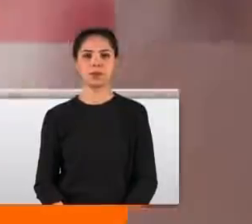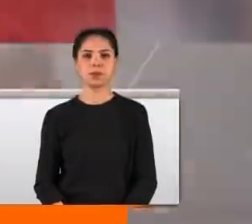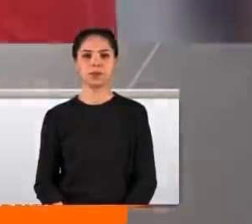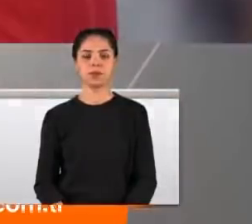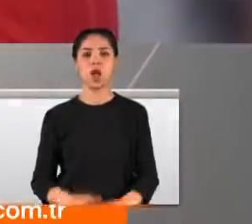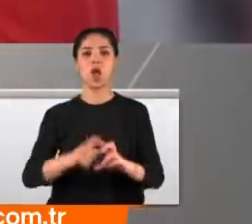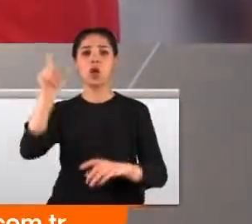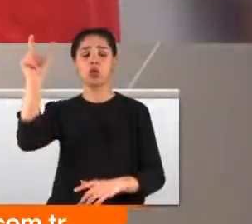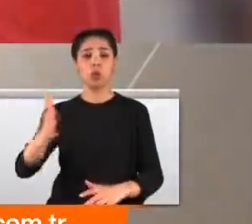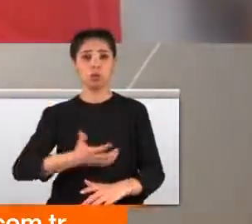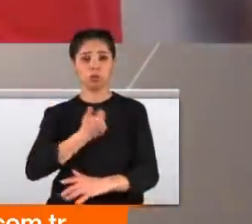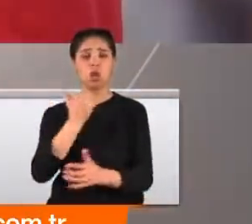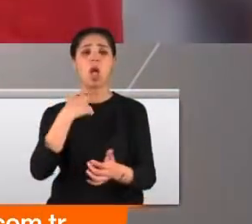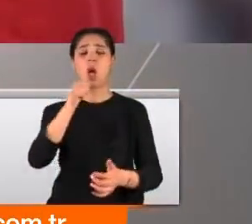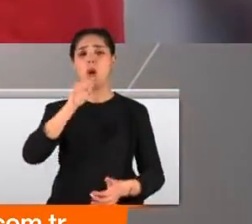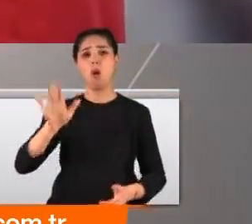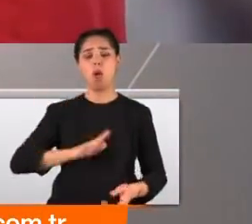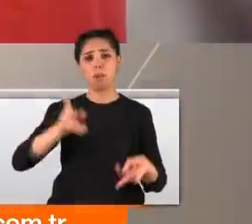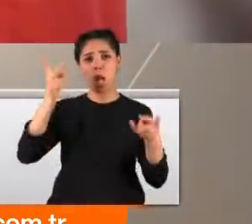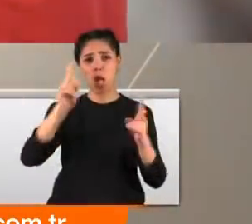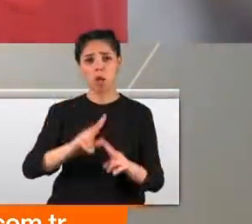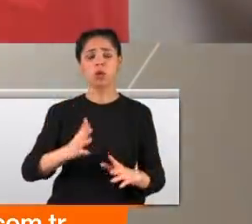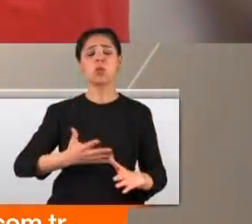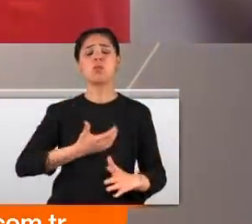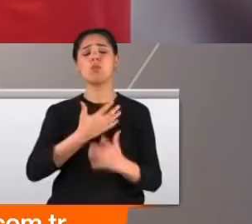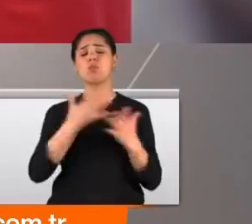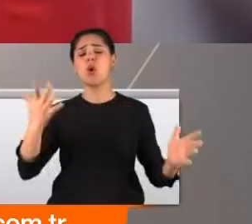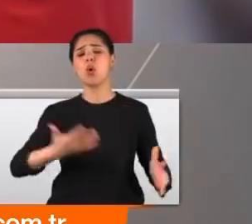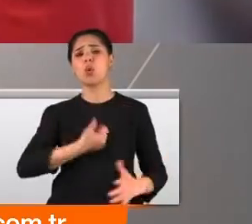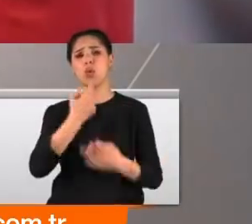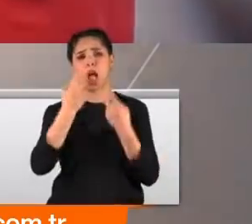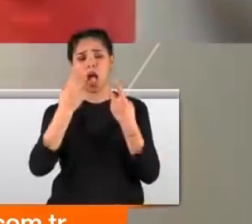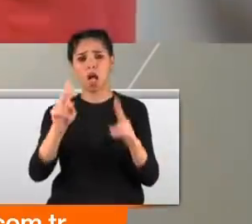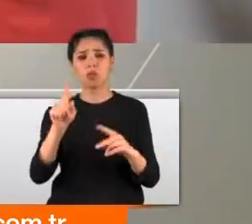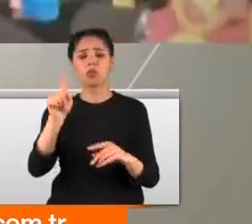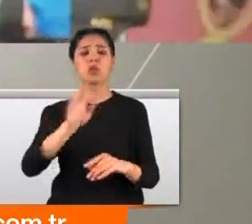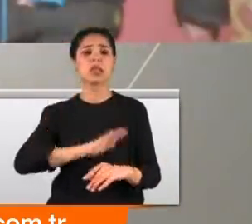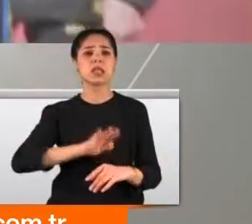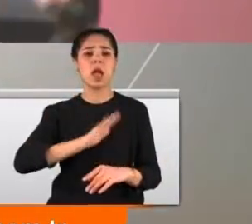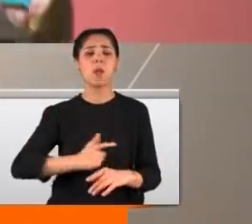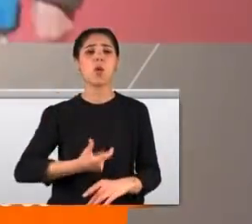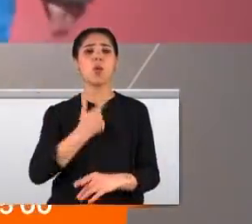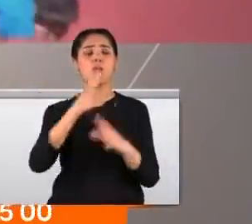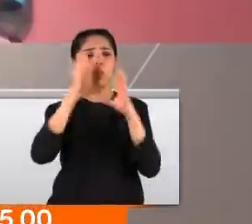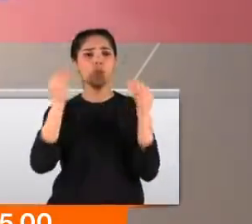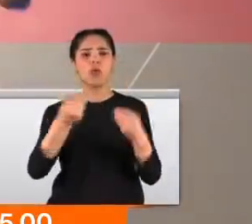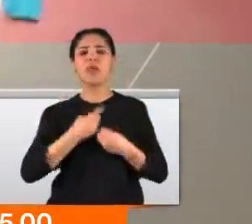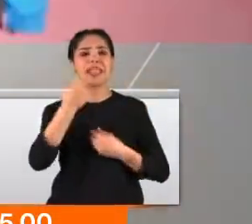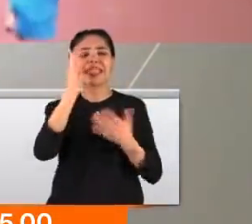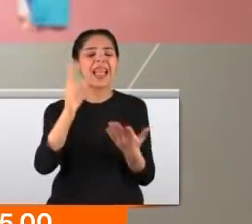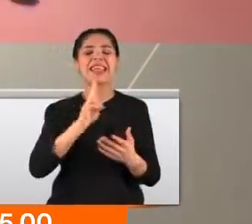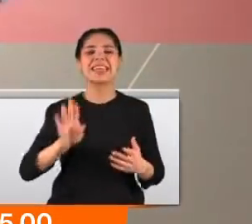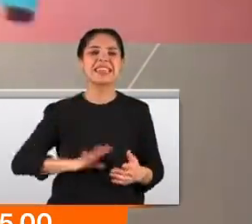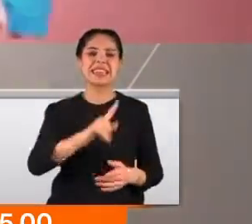Ronaldo acısını oğlumuzun yaşamını yitirdiğini büyük üzüntüyle açıklıyoruz. Buna dayanmak için umut ve mutluluk veren tek şey